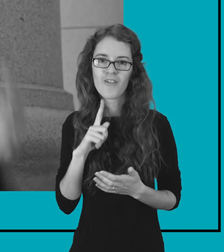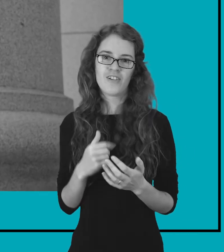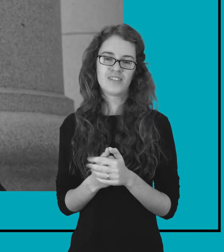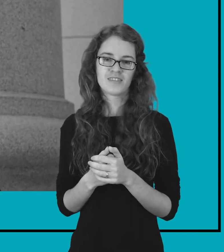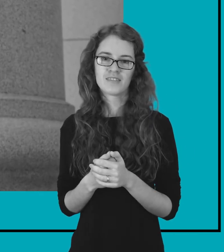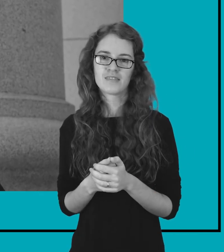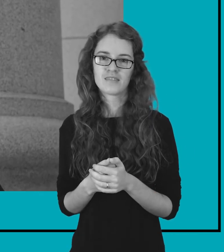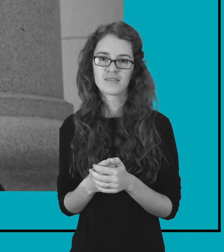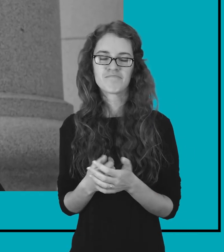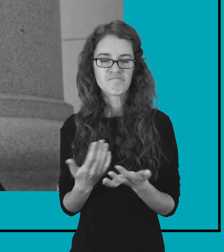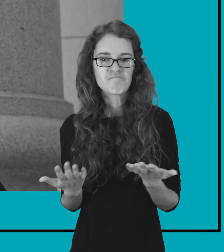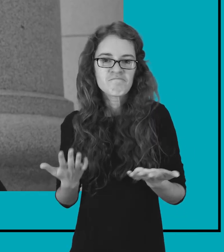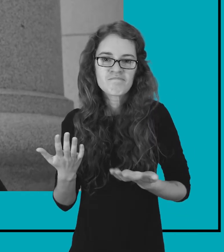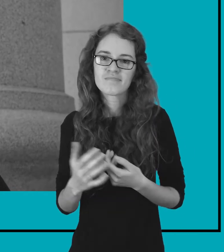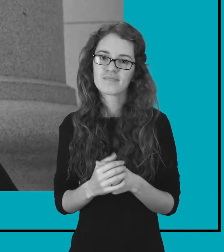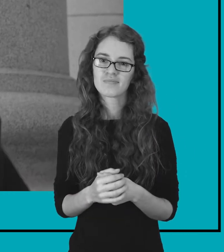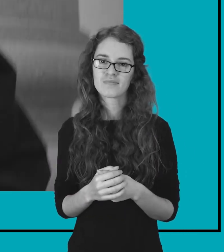Tai bet kažkaip, kažkaip taip.